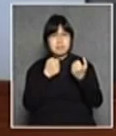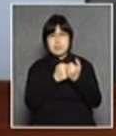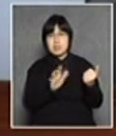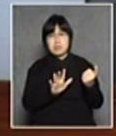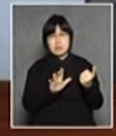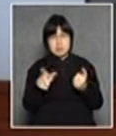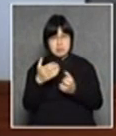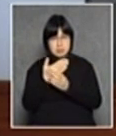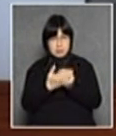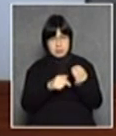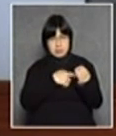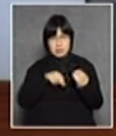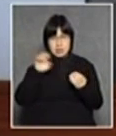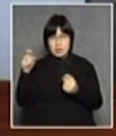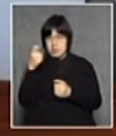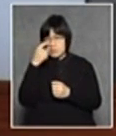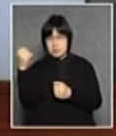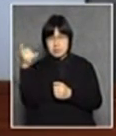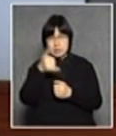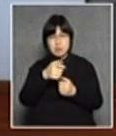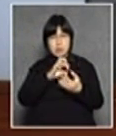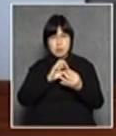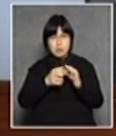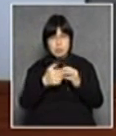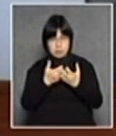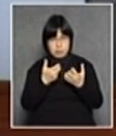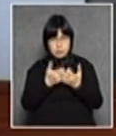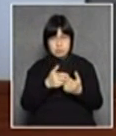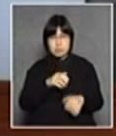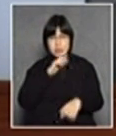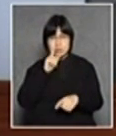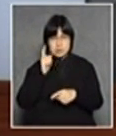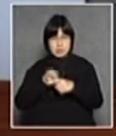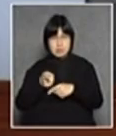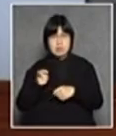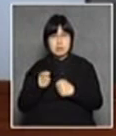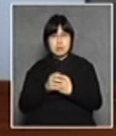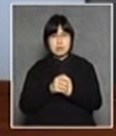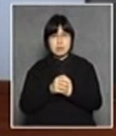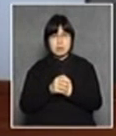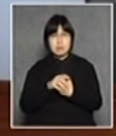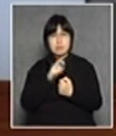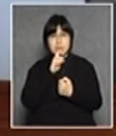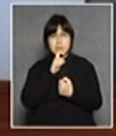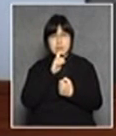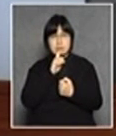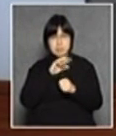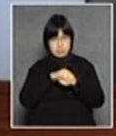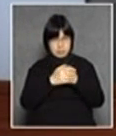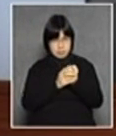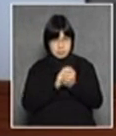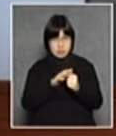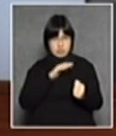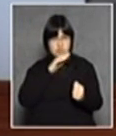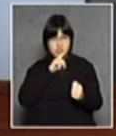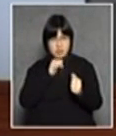議員叫這個梁振英去做這個奧訴如果老實說主席是有世界方華